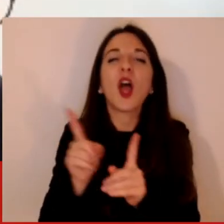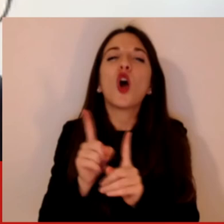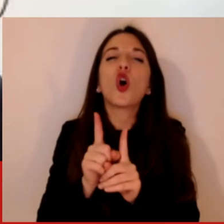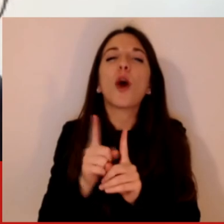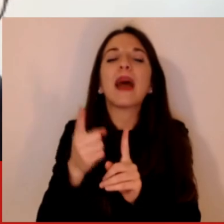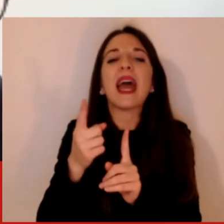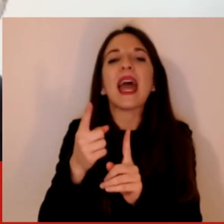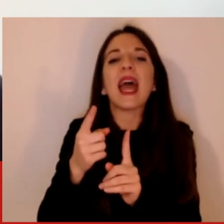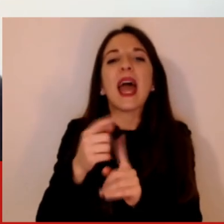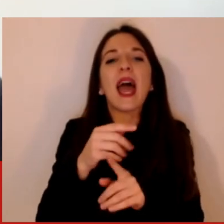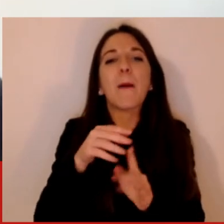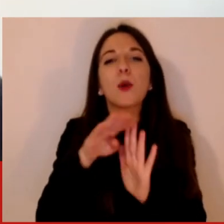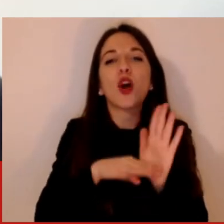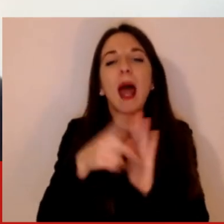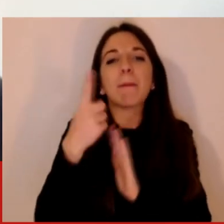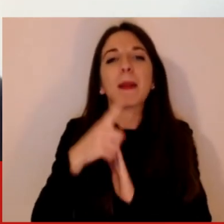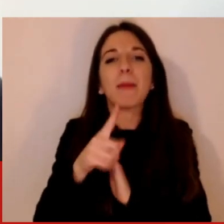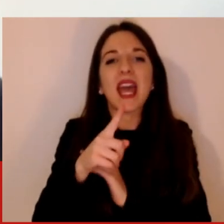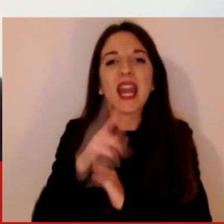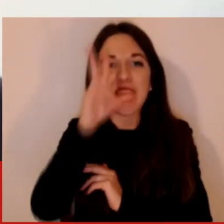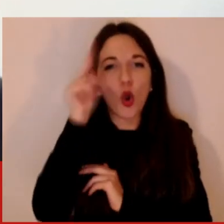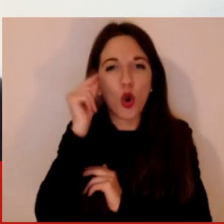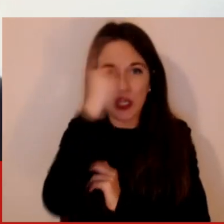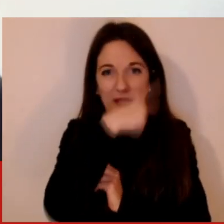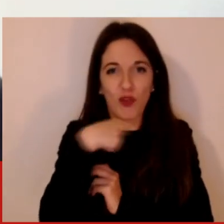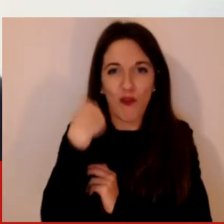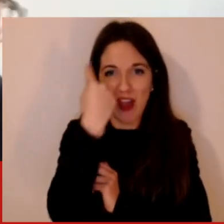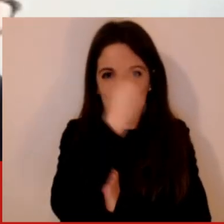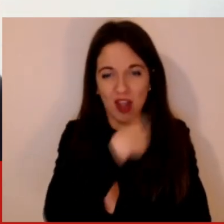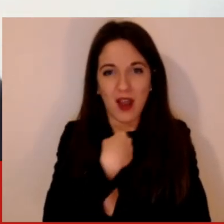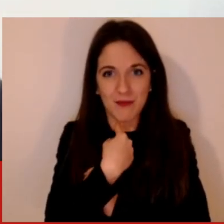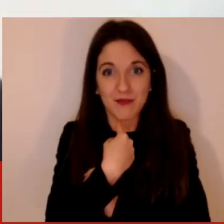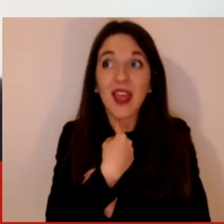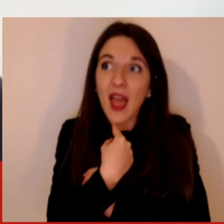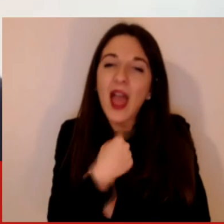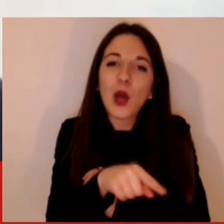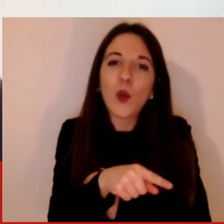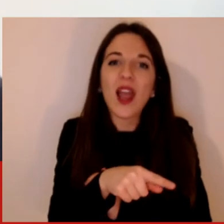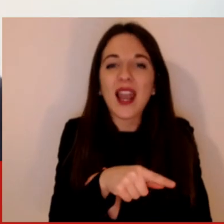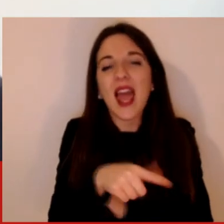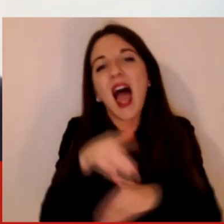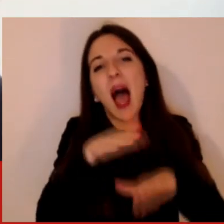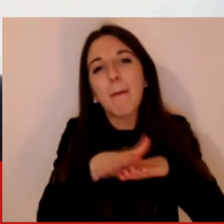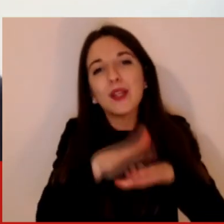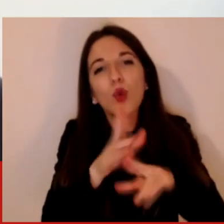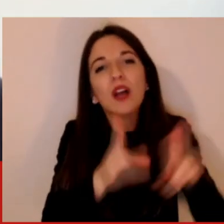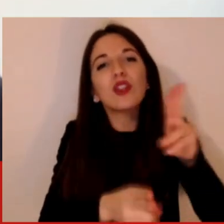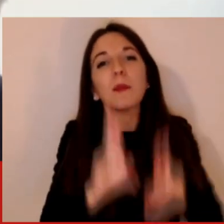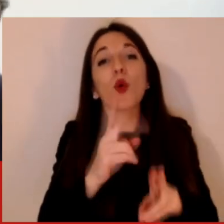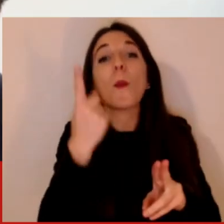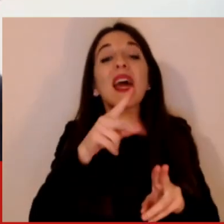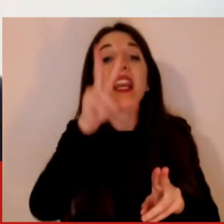avere una sopra rappresentazione di quella che è la popolazione bianca, maschio eccetera eccetera e quindi poi